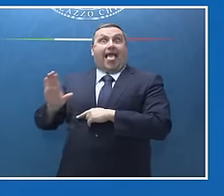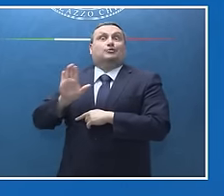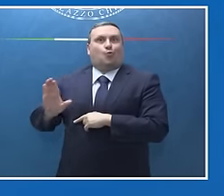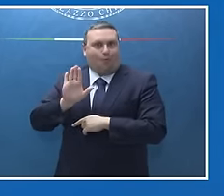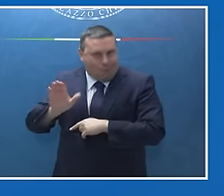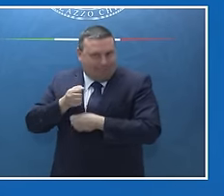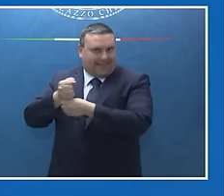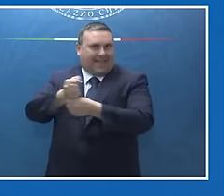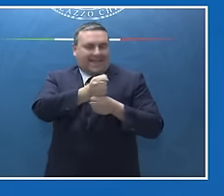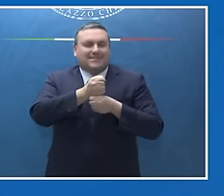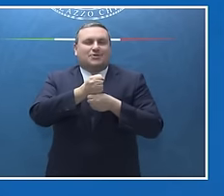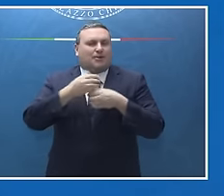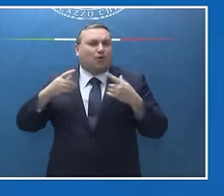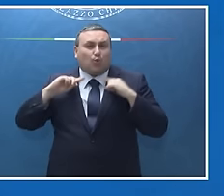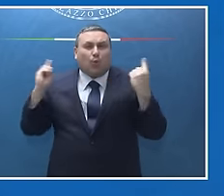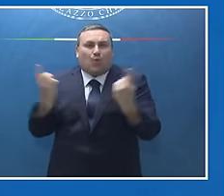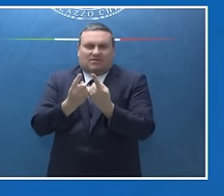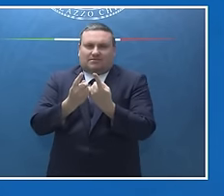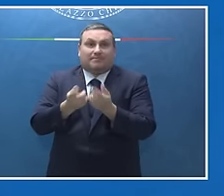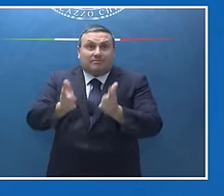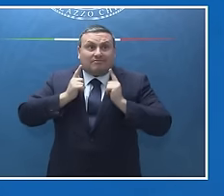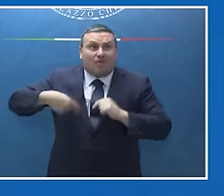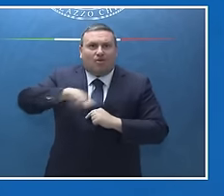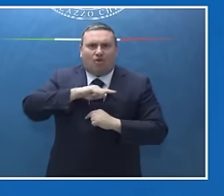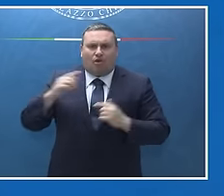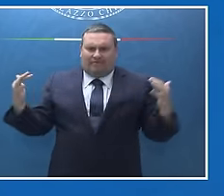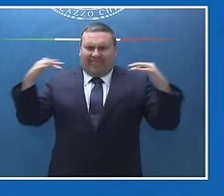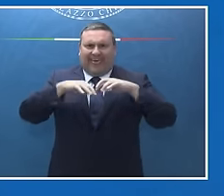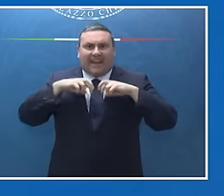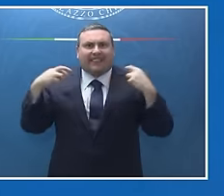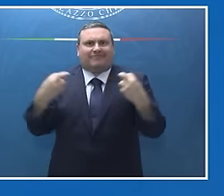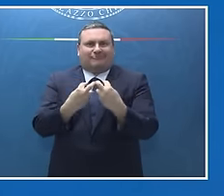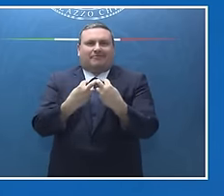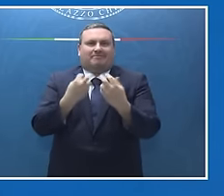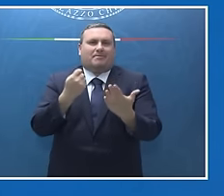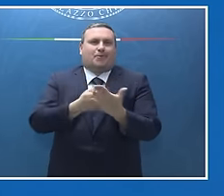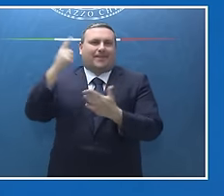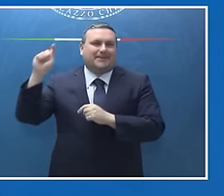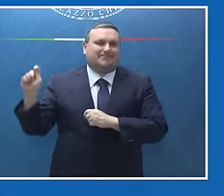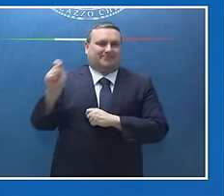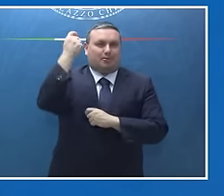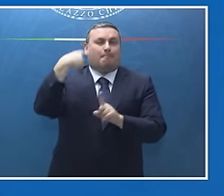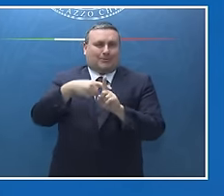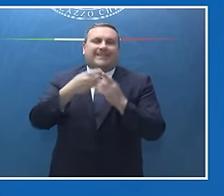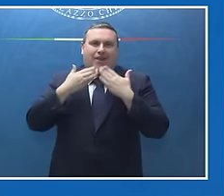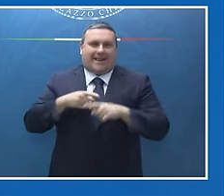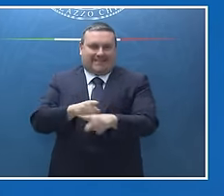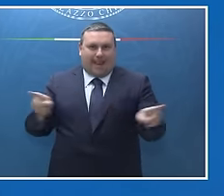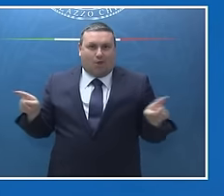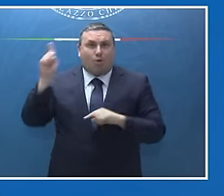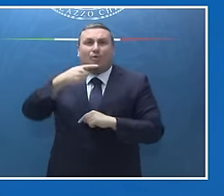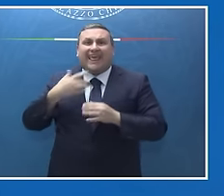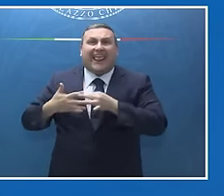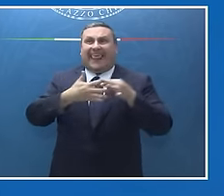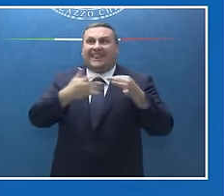fondamentale che hanno dato alla riuscita di questo vertice. E ovviamente ringrazio anche i tanti leader delle